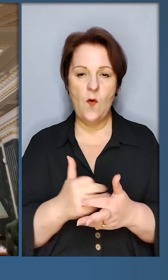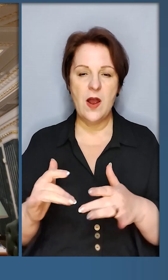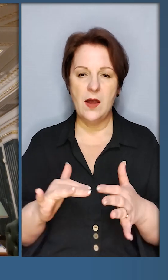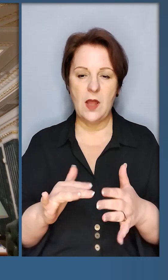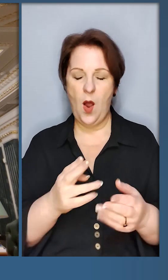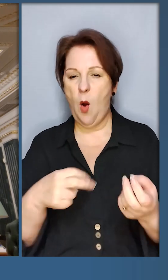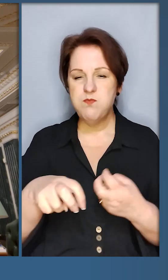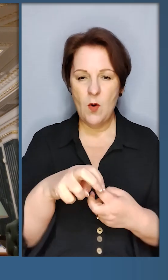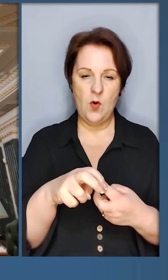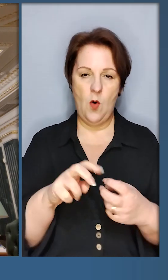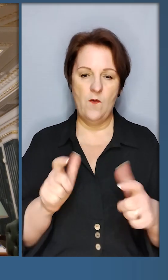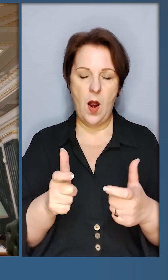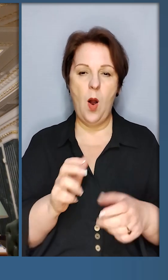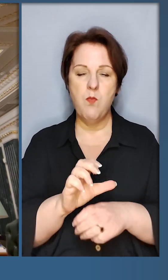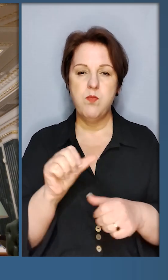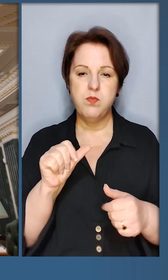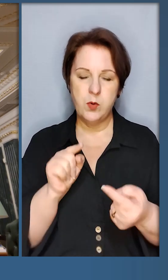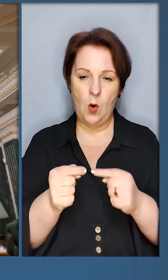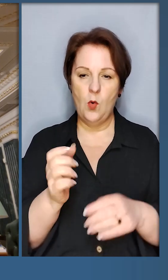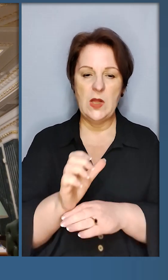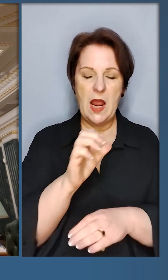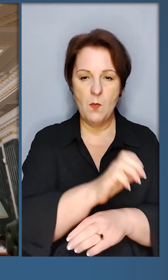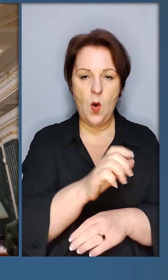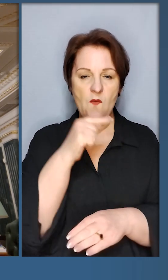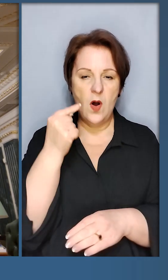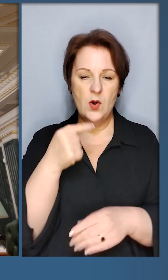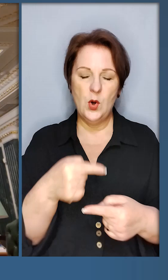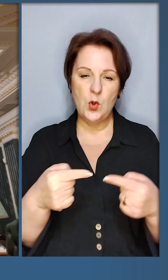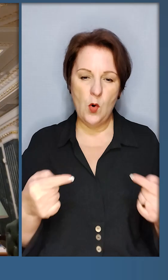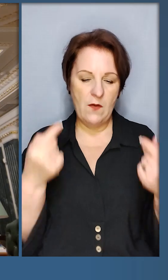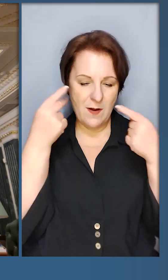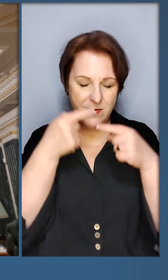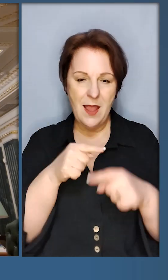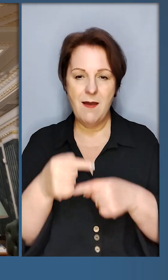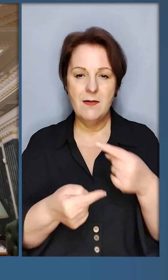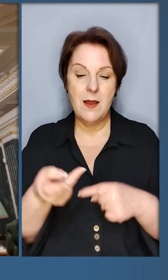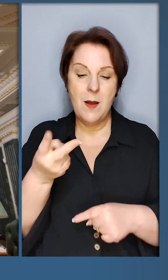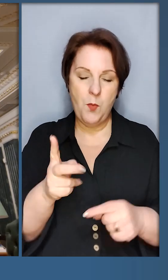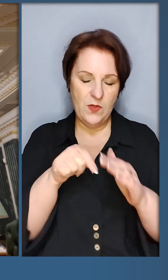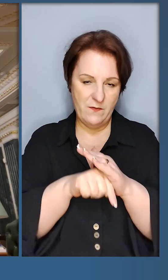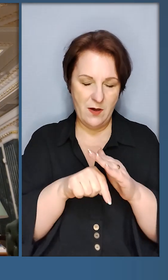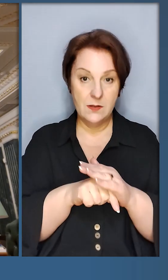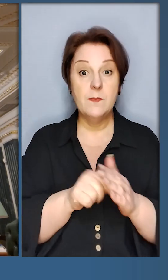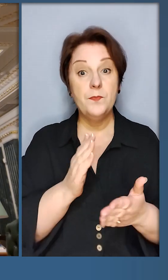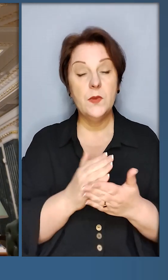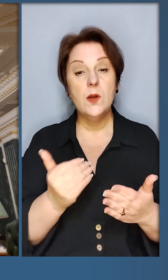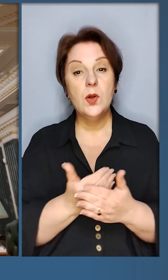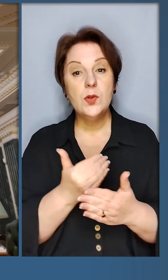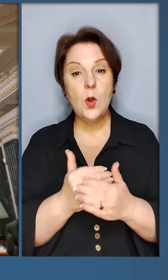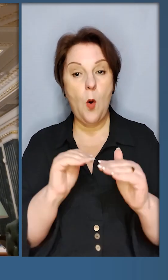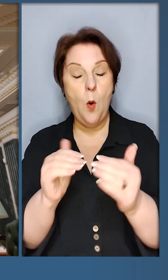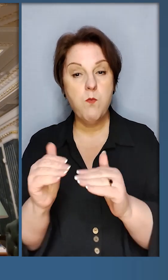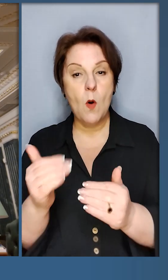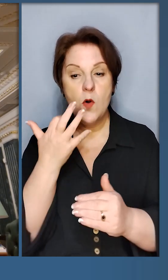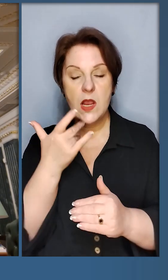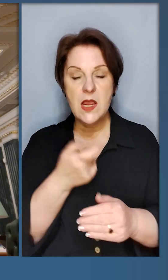обходу санкцій та проти постачання в Росію товарів та технологій подвійного призначення. Є нові